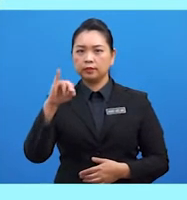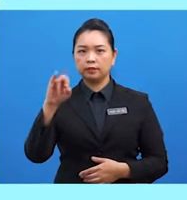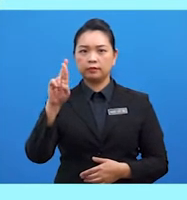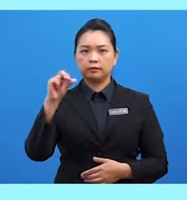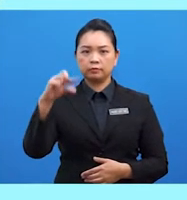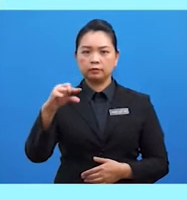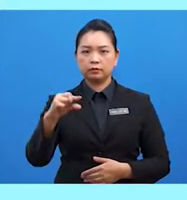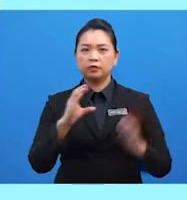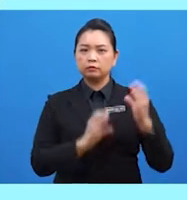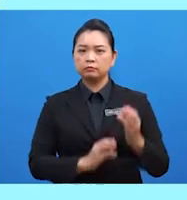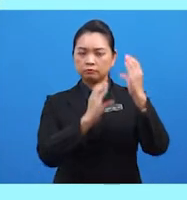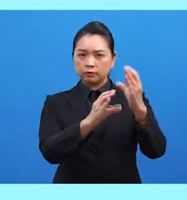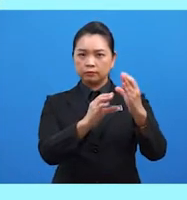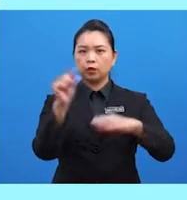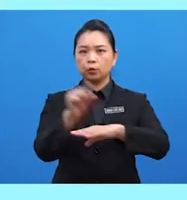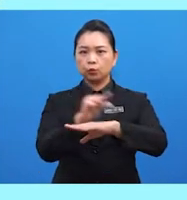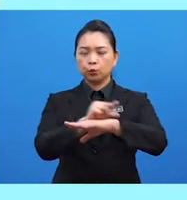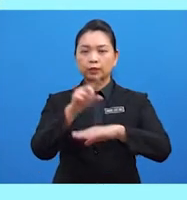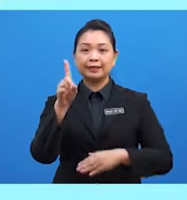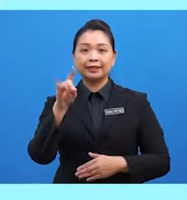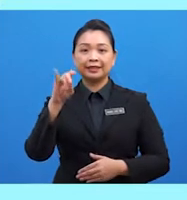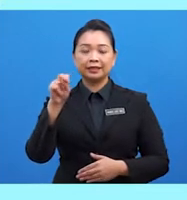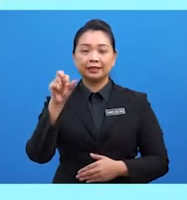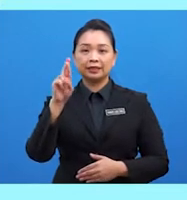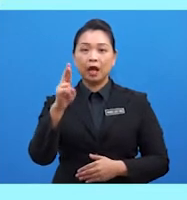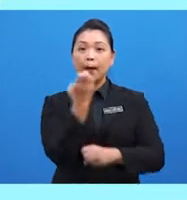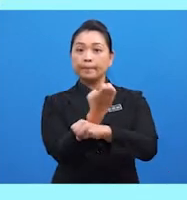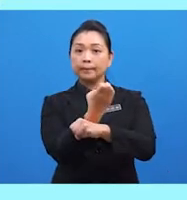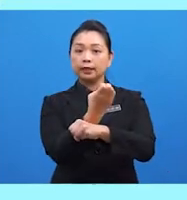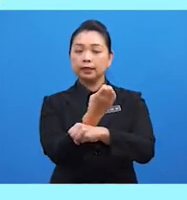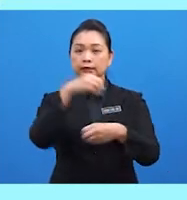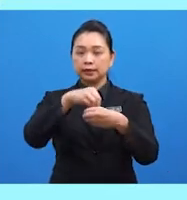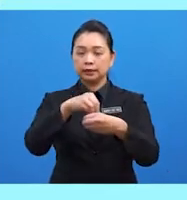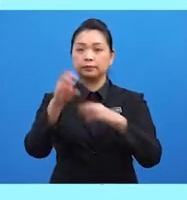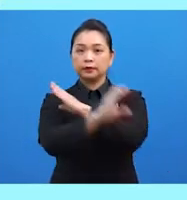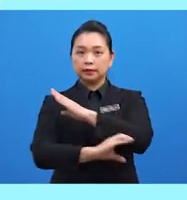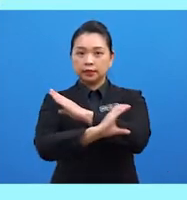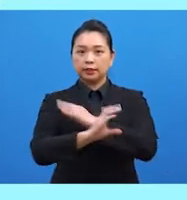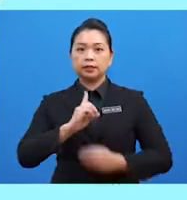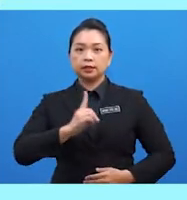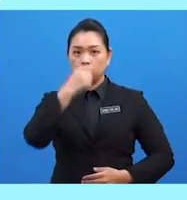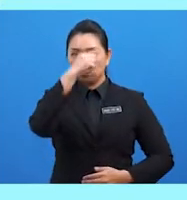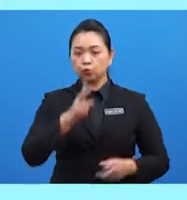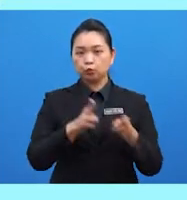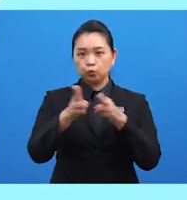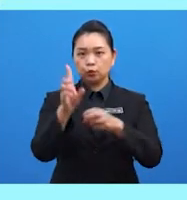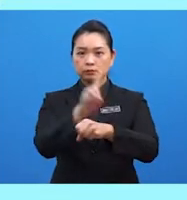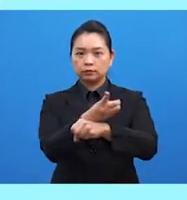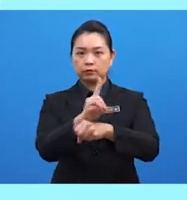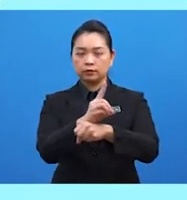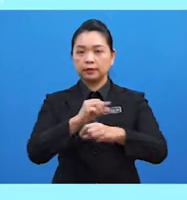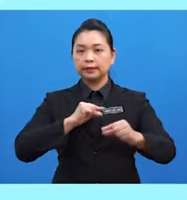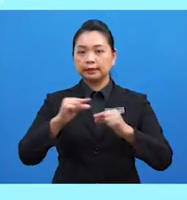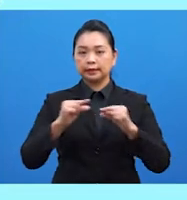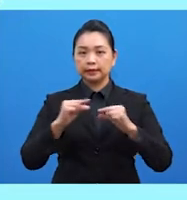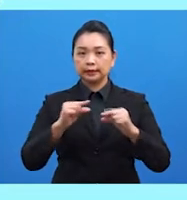mencadangkan penggunaan dinar emas dalam kalangan negara Islam untuk urusan perdagangan